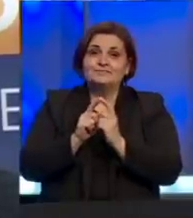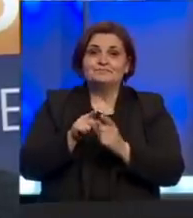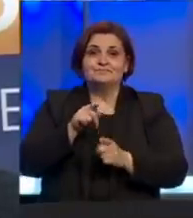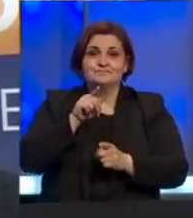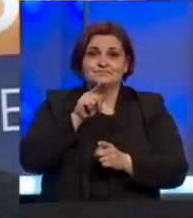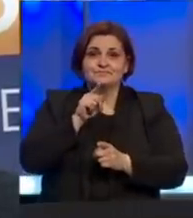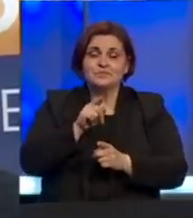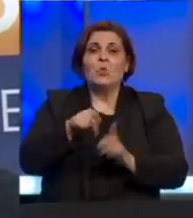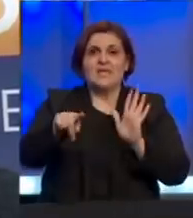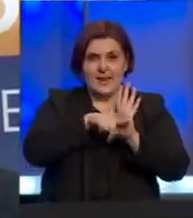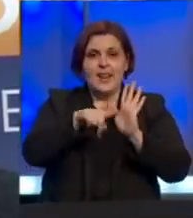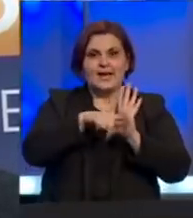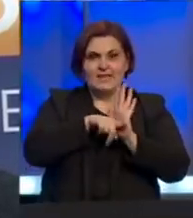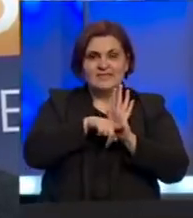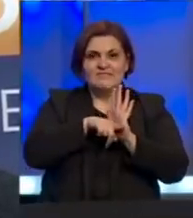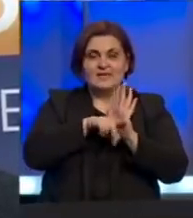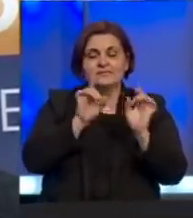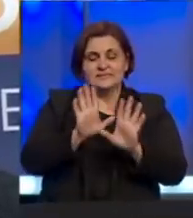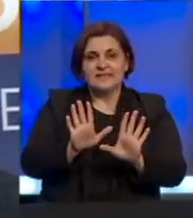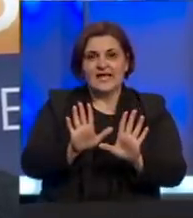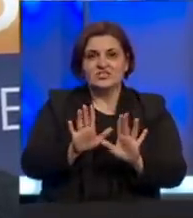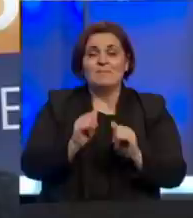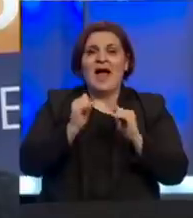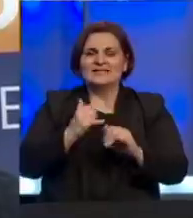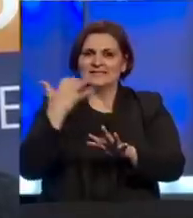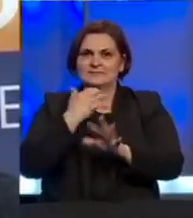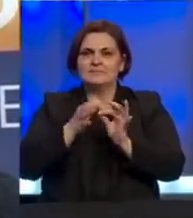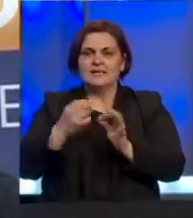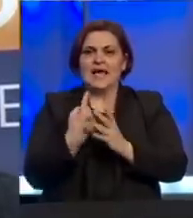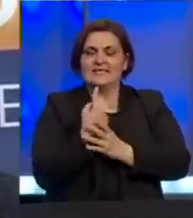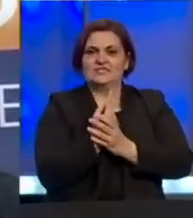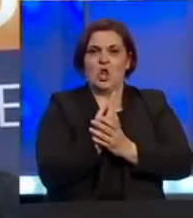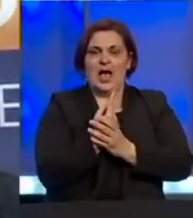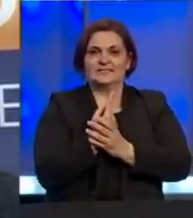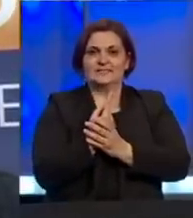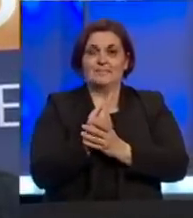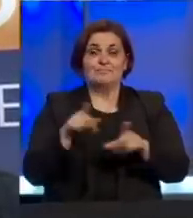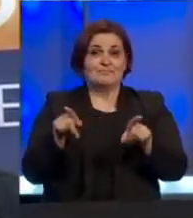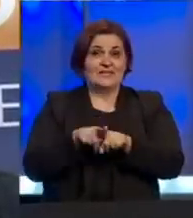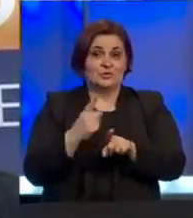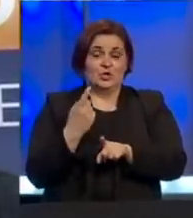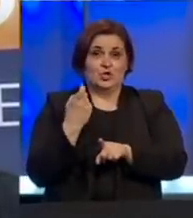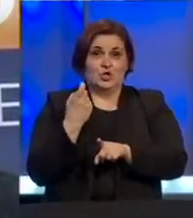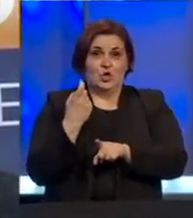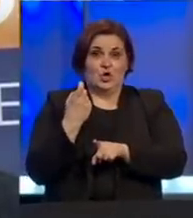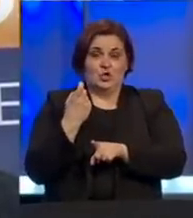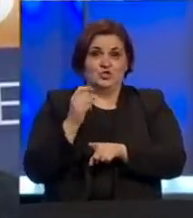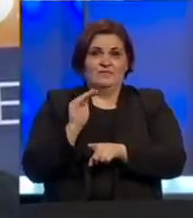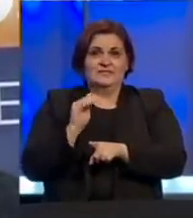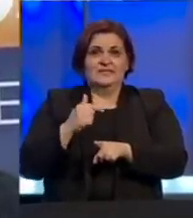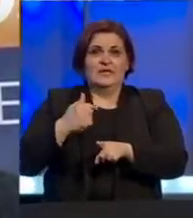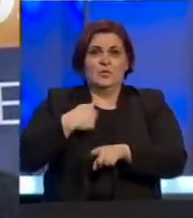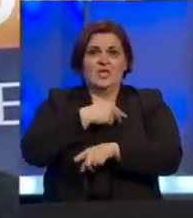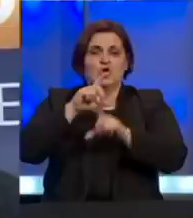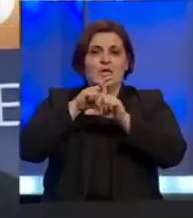nasreću negativan i sada se pridržava mjera izolacije. Također još jedna je liječnica u našoj